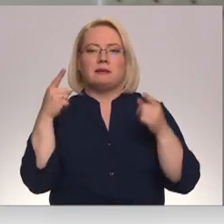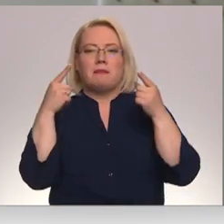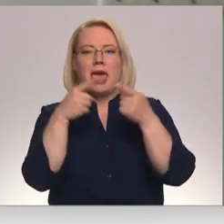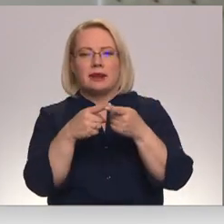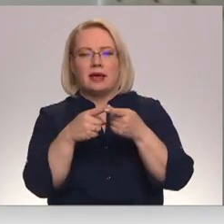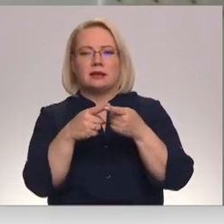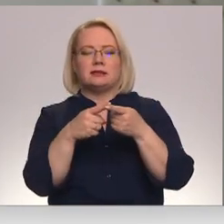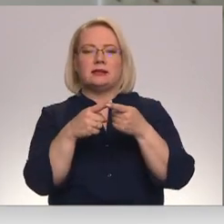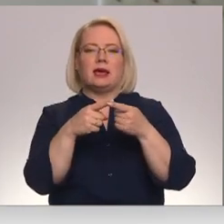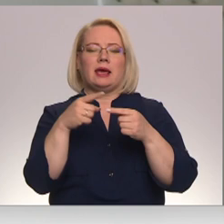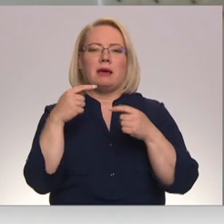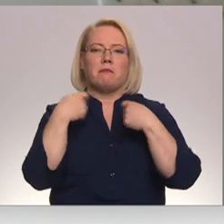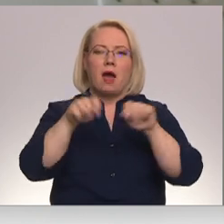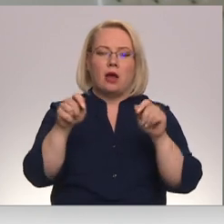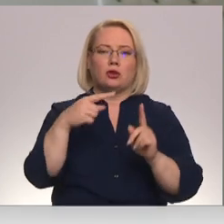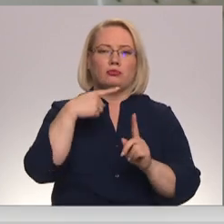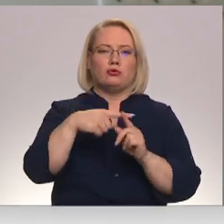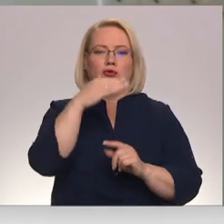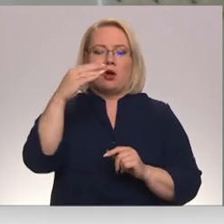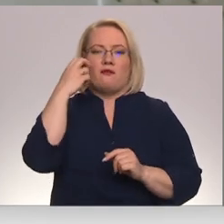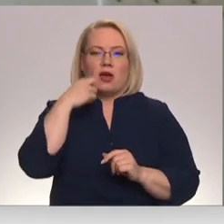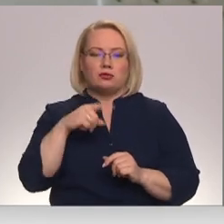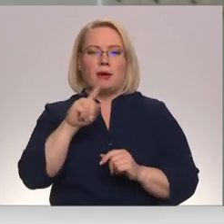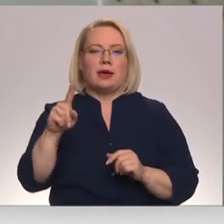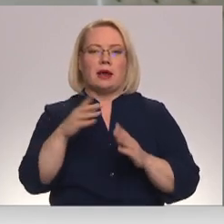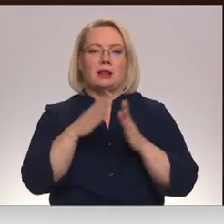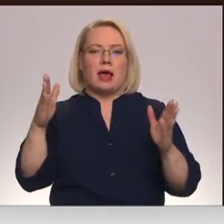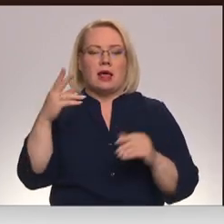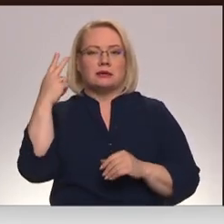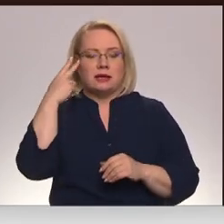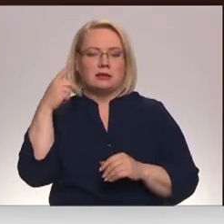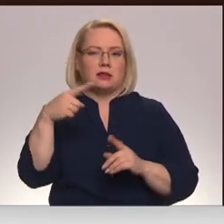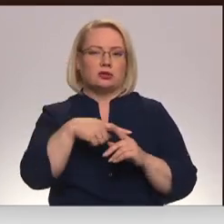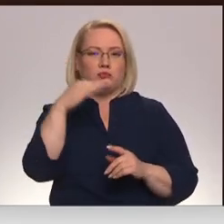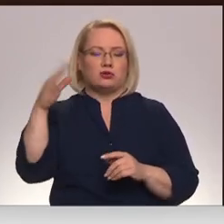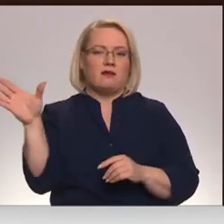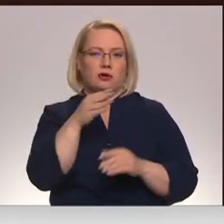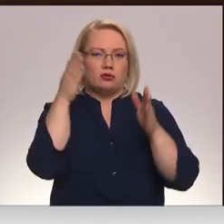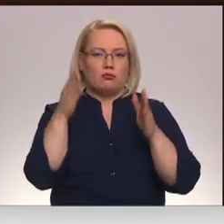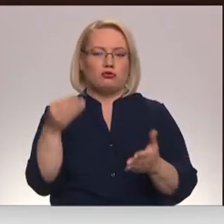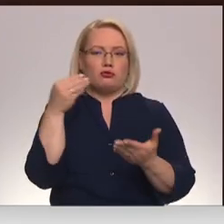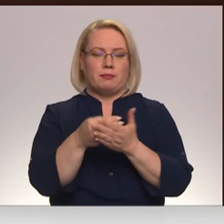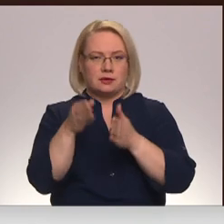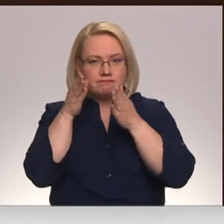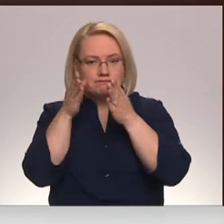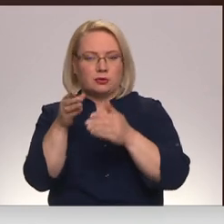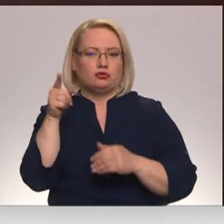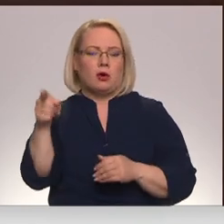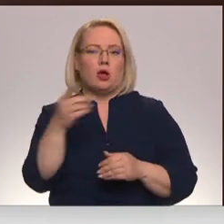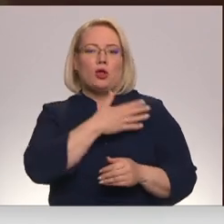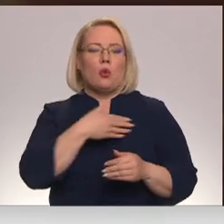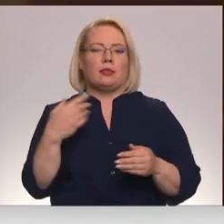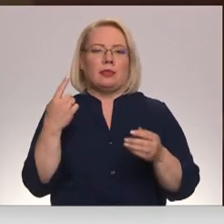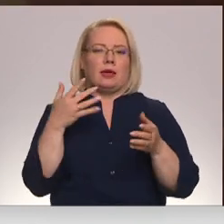uzsauču vecumu, jo tad ir lielāks risks, kā tas pussauks arī turpmāk visu mūžu ir pirms to produktu. Tas ietekmē